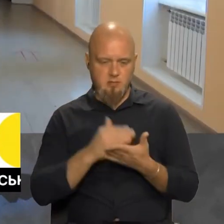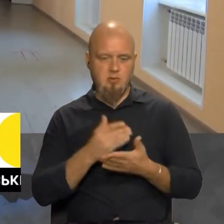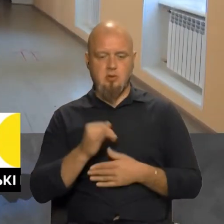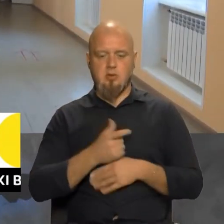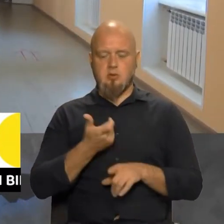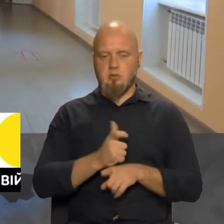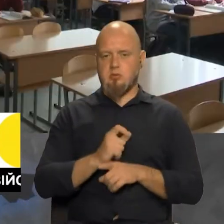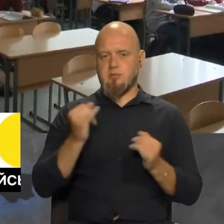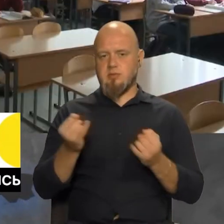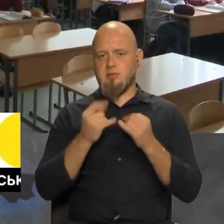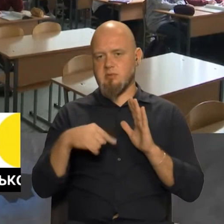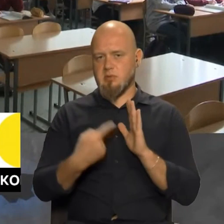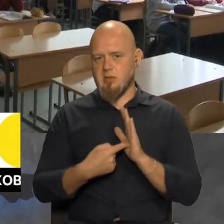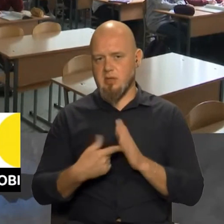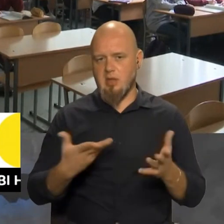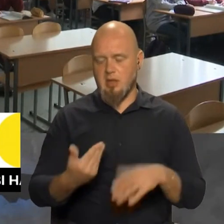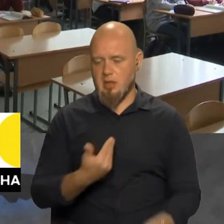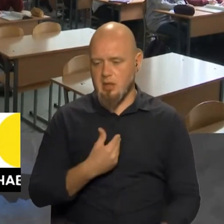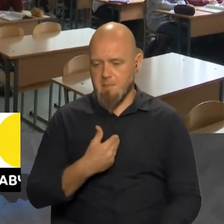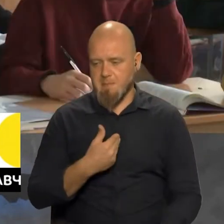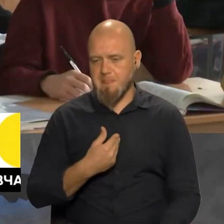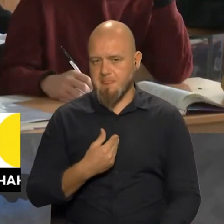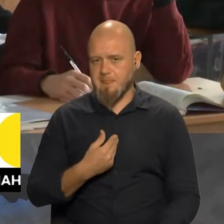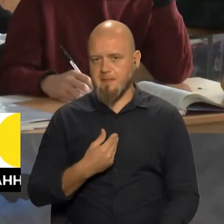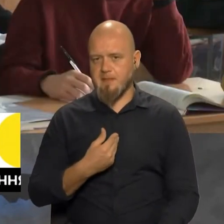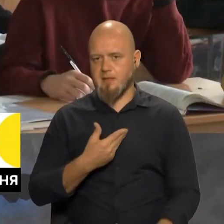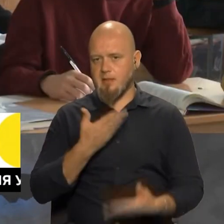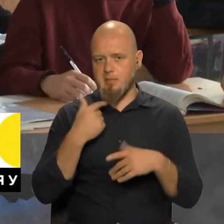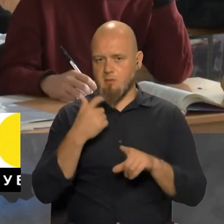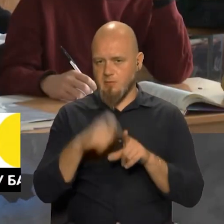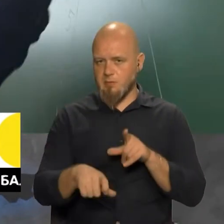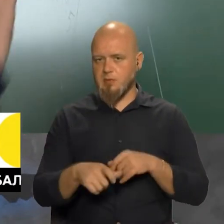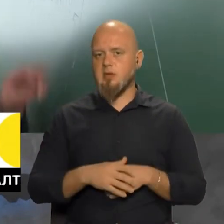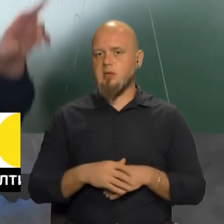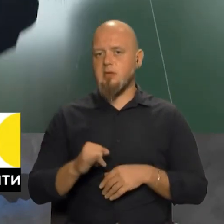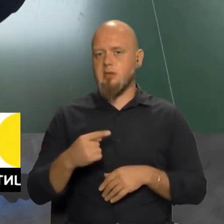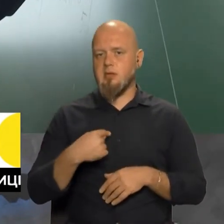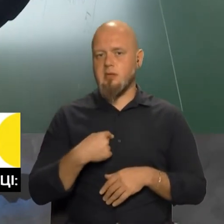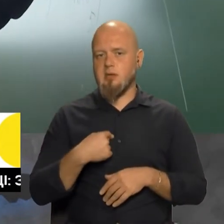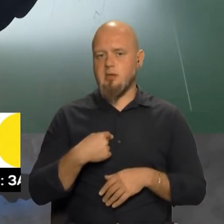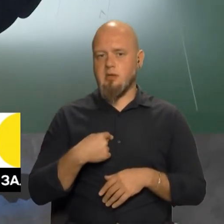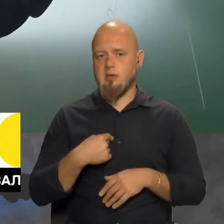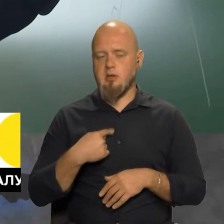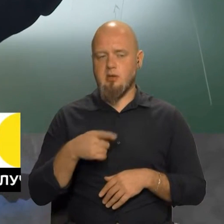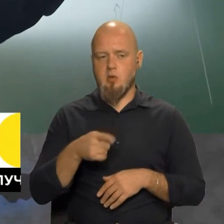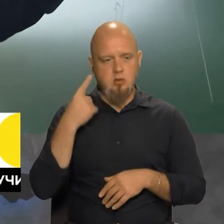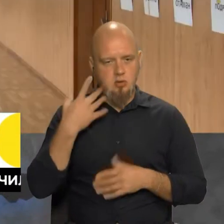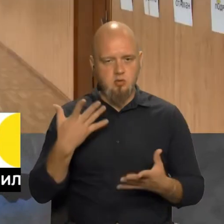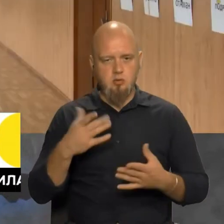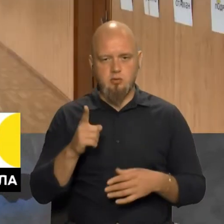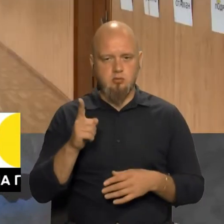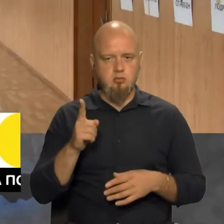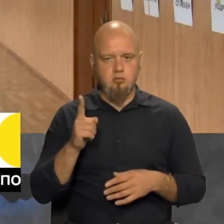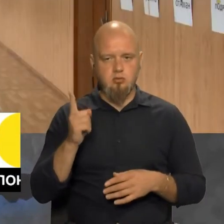і дуже цікаве запитання, на яке я не маю відповіді, і я не чув жодного разу, а